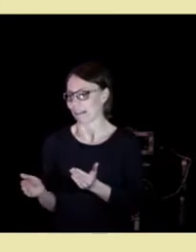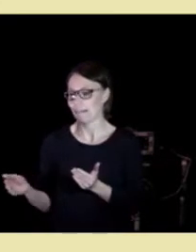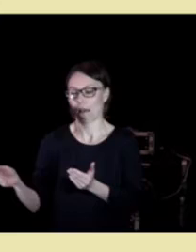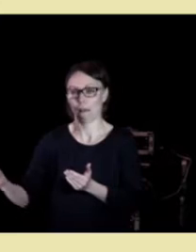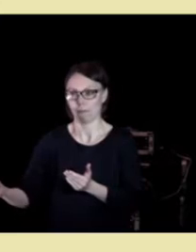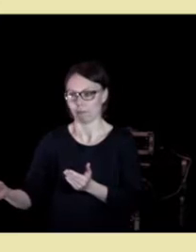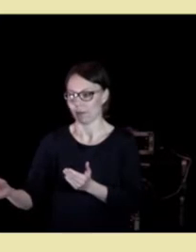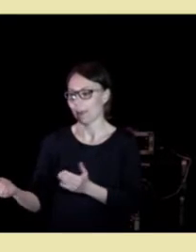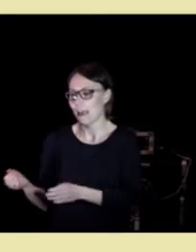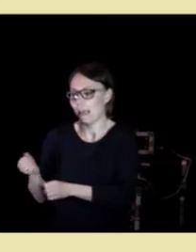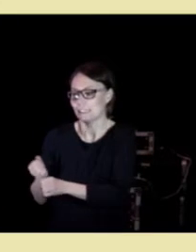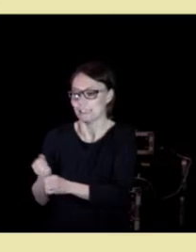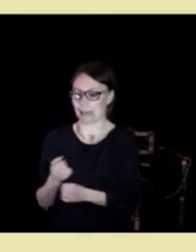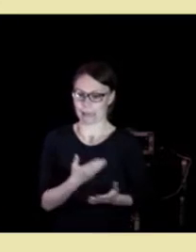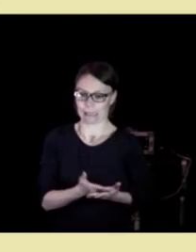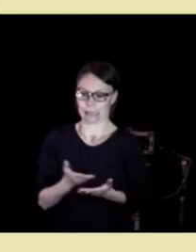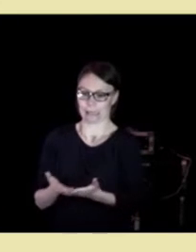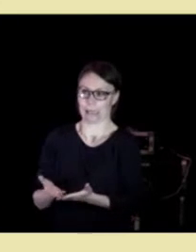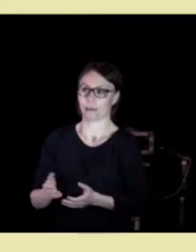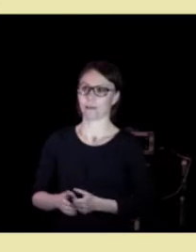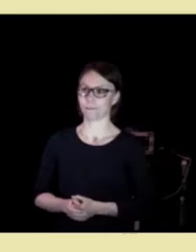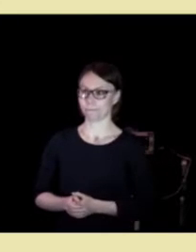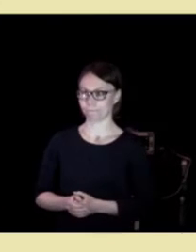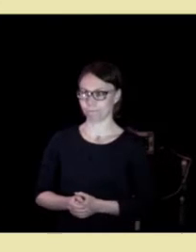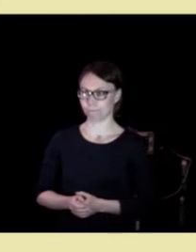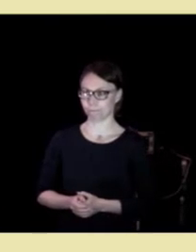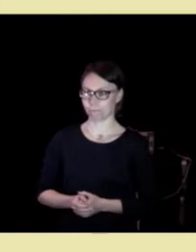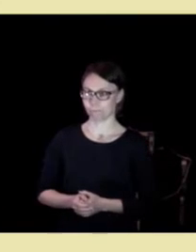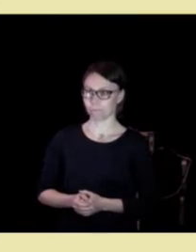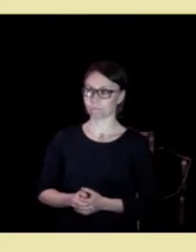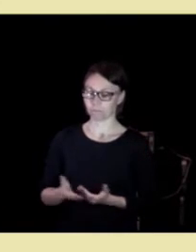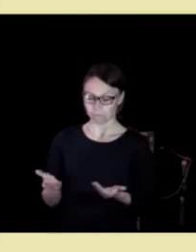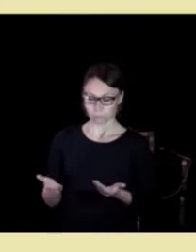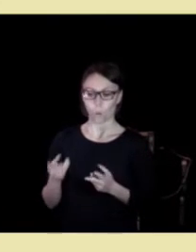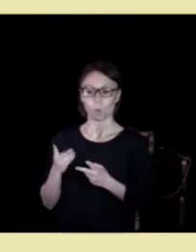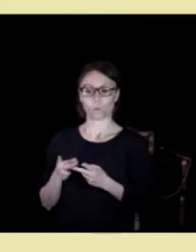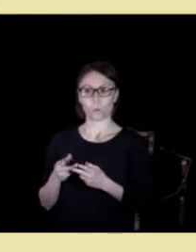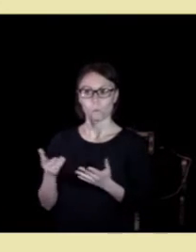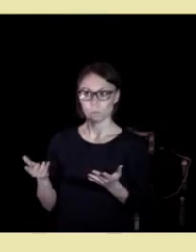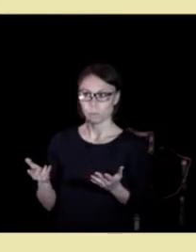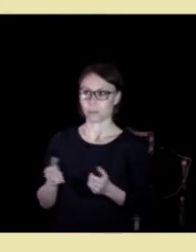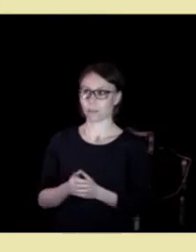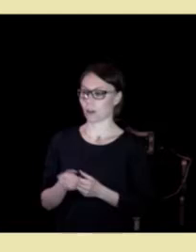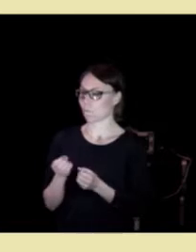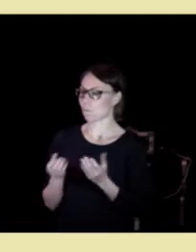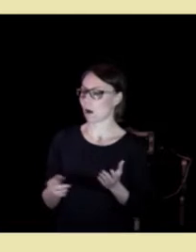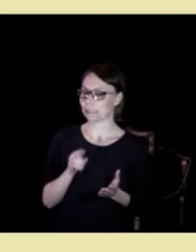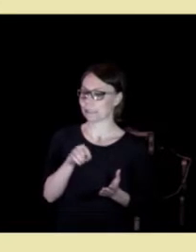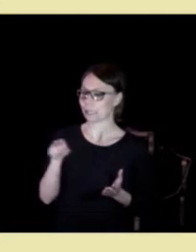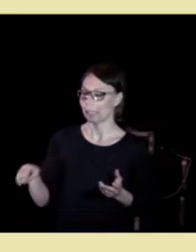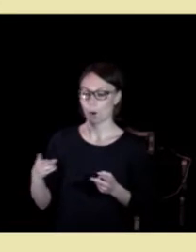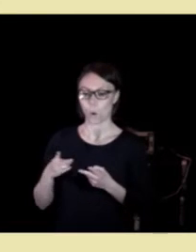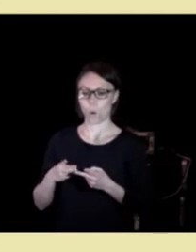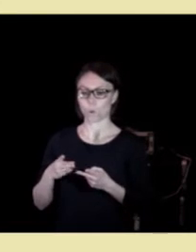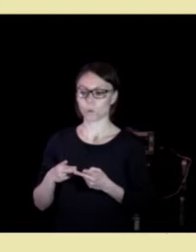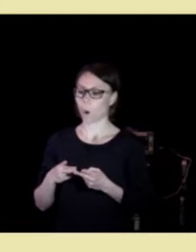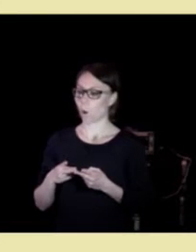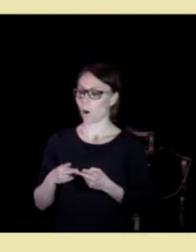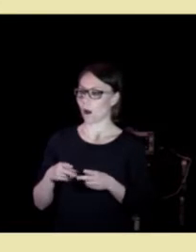eksisterende tjenester. Ikke nok med det. Mange steder har de også blitt